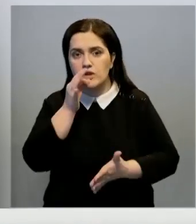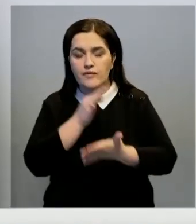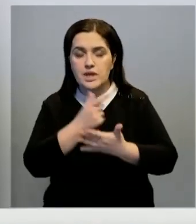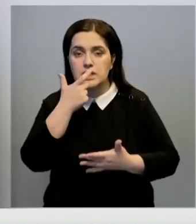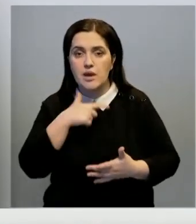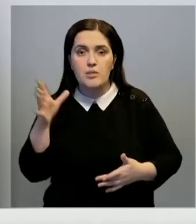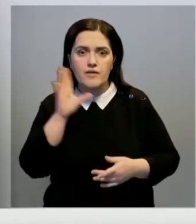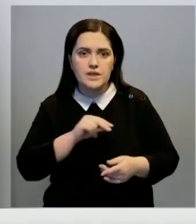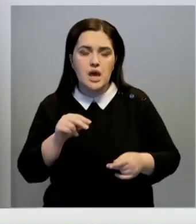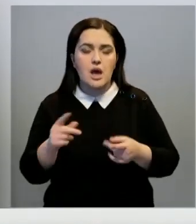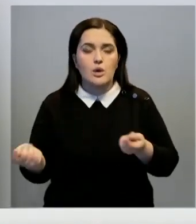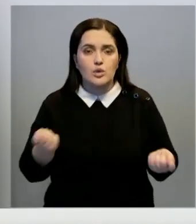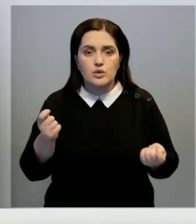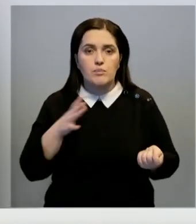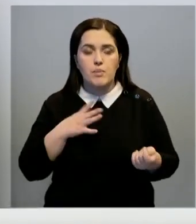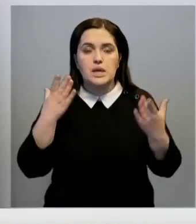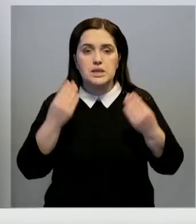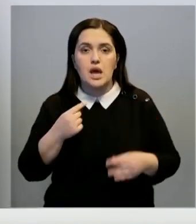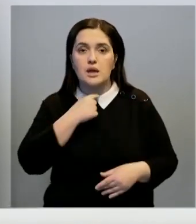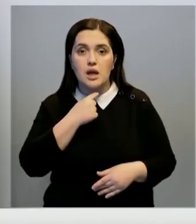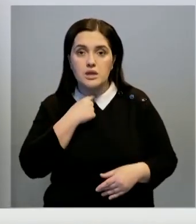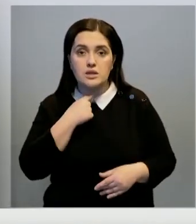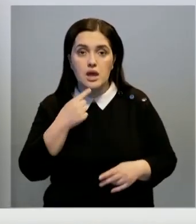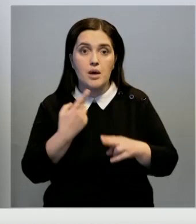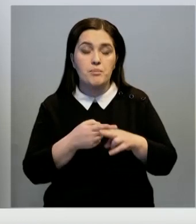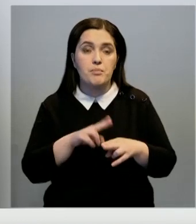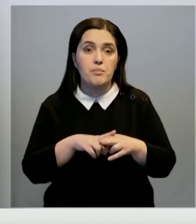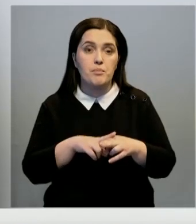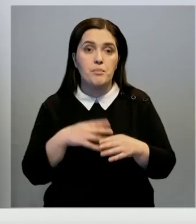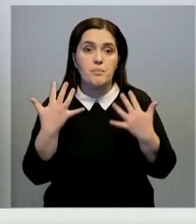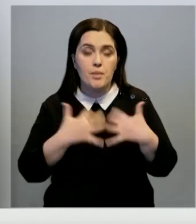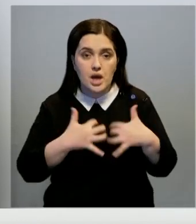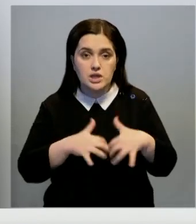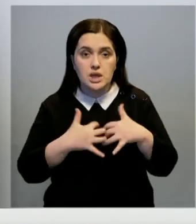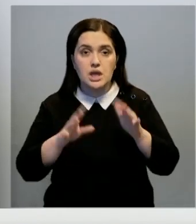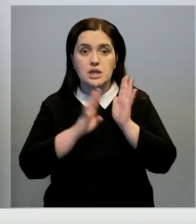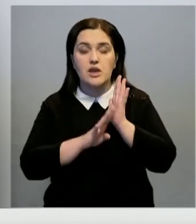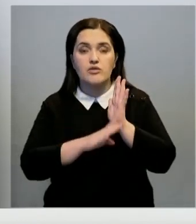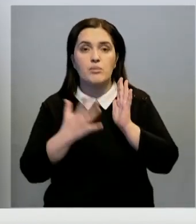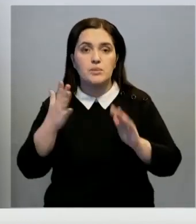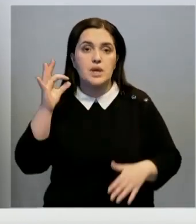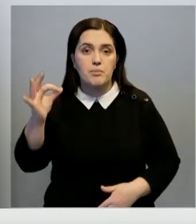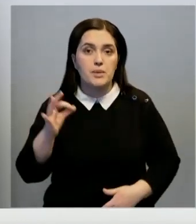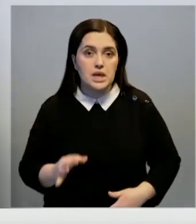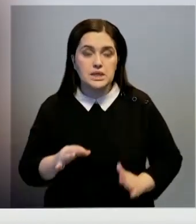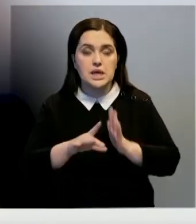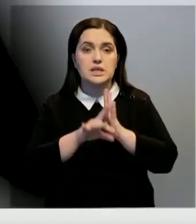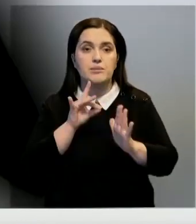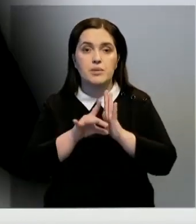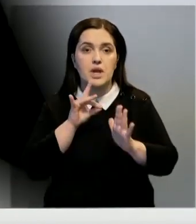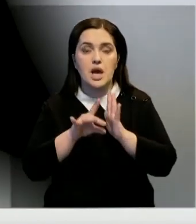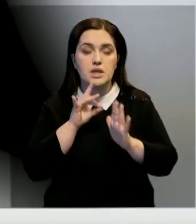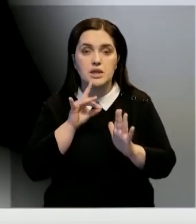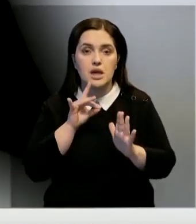всех ковид-регуляций провели день голосования. В масштабах страны подсчитано более 95% избирательных участков.